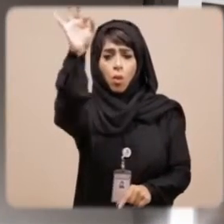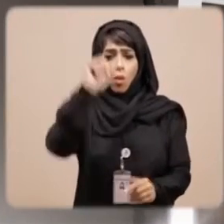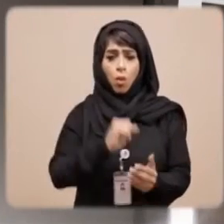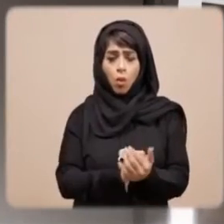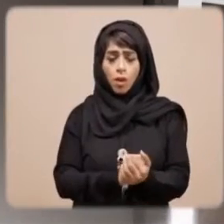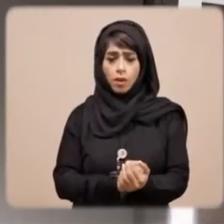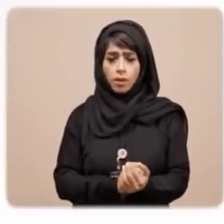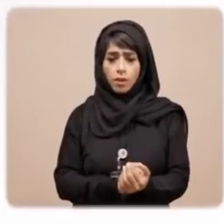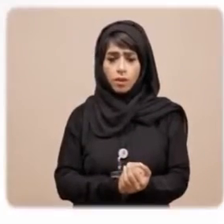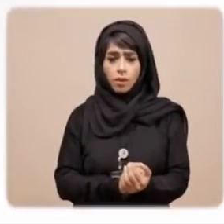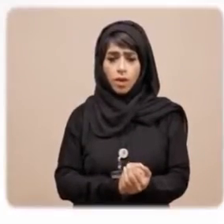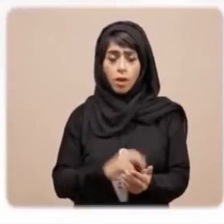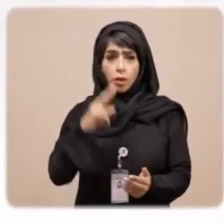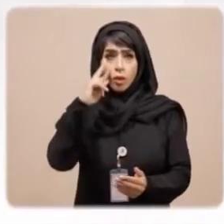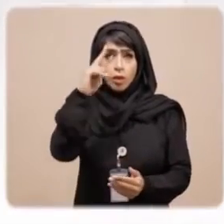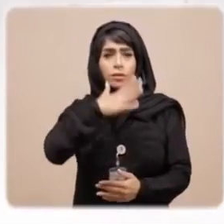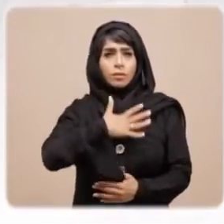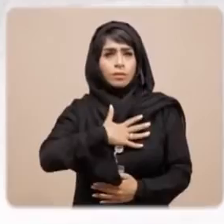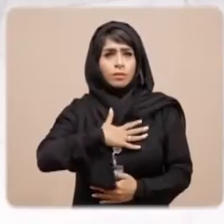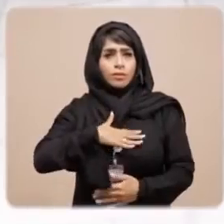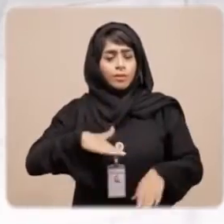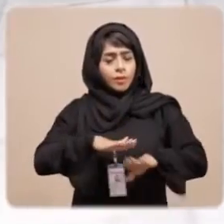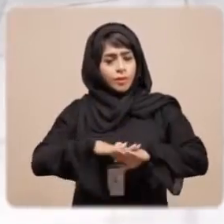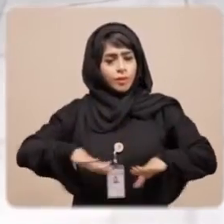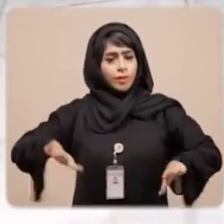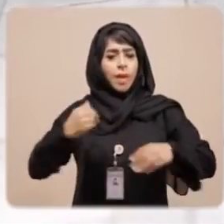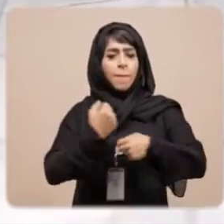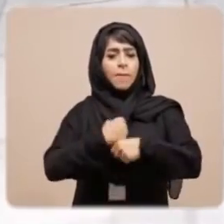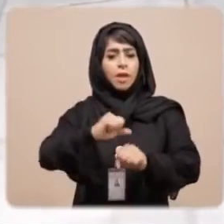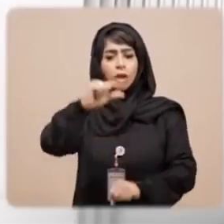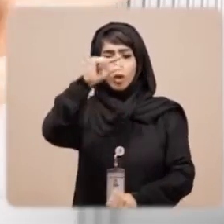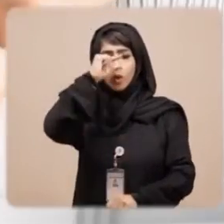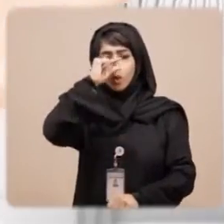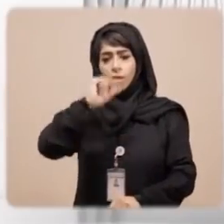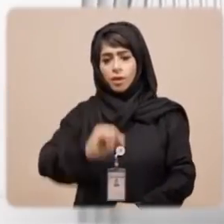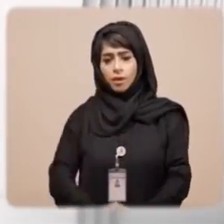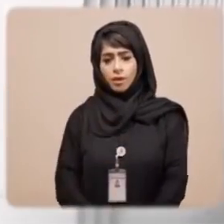والمرافق المخصصة لنا تشعرنا بالأمان ببلدية دبي